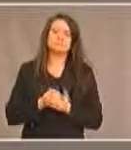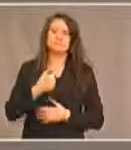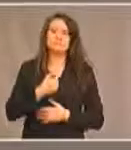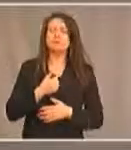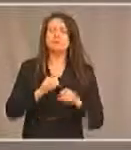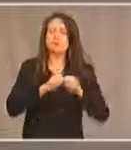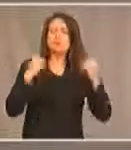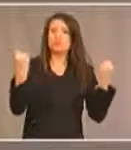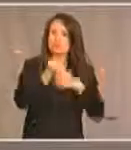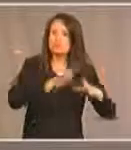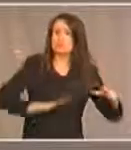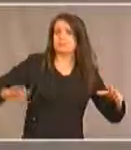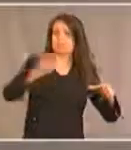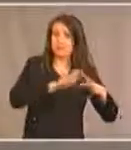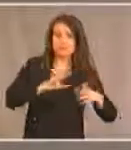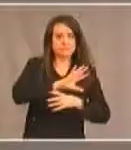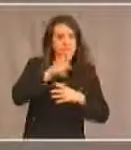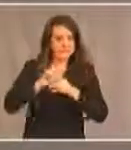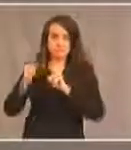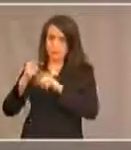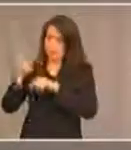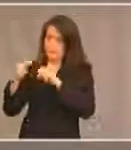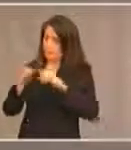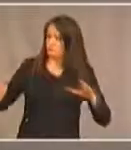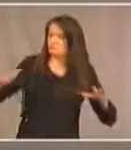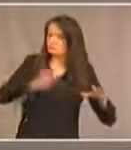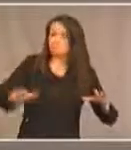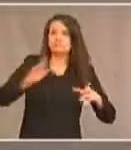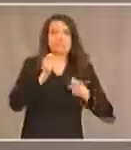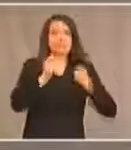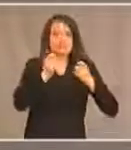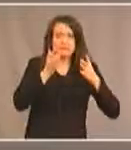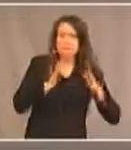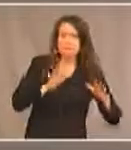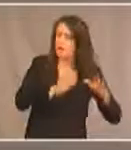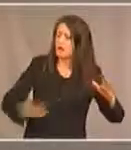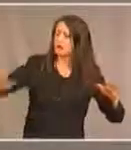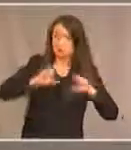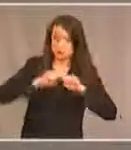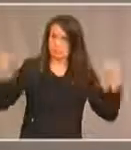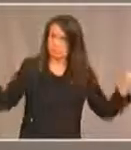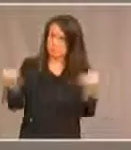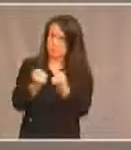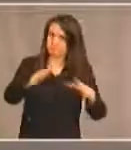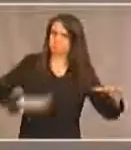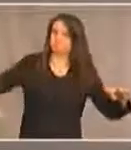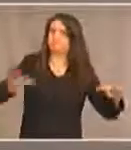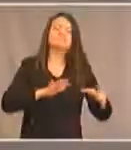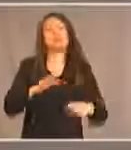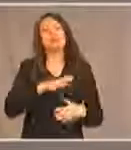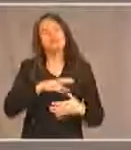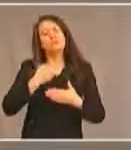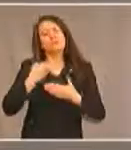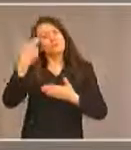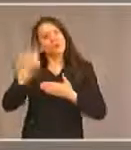société incluant les Premières Nations nos dirigeants nous avons un contrat